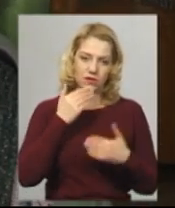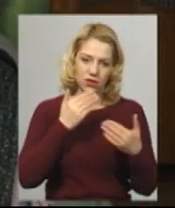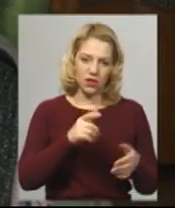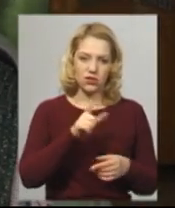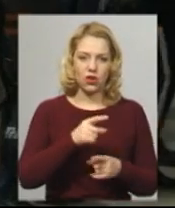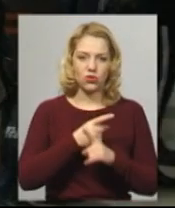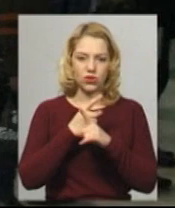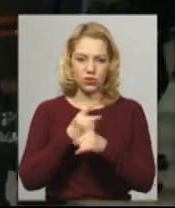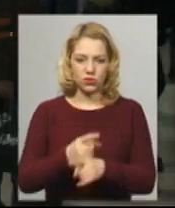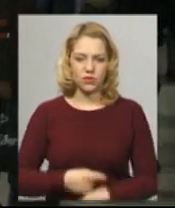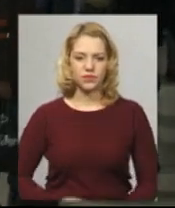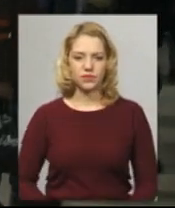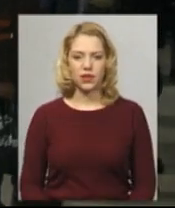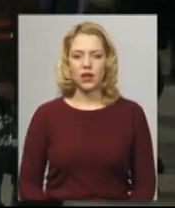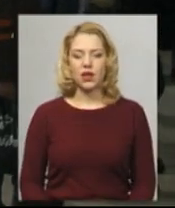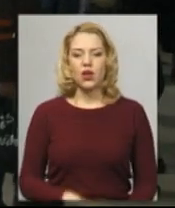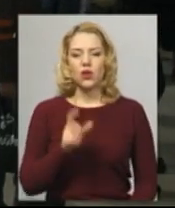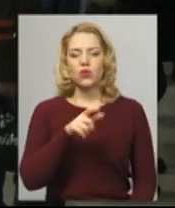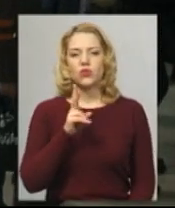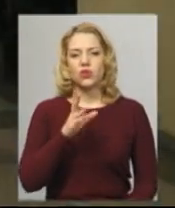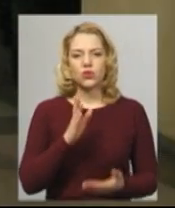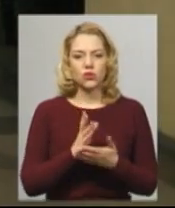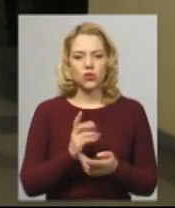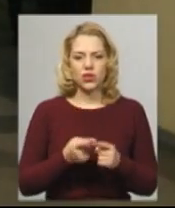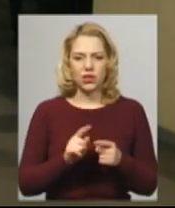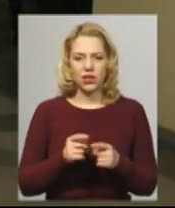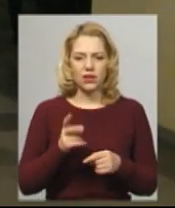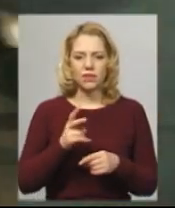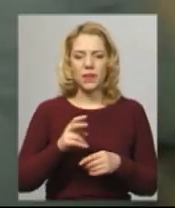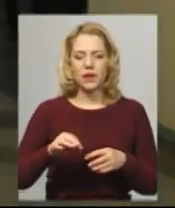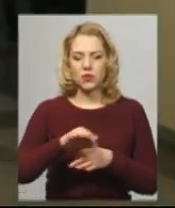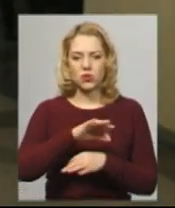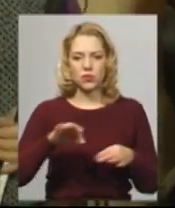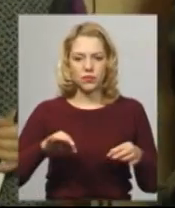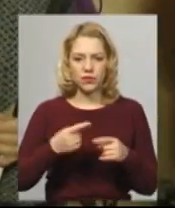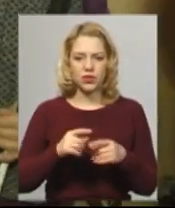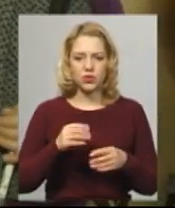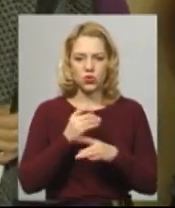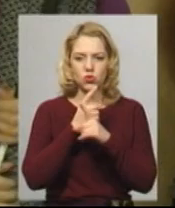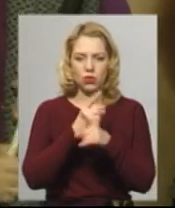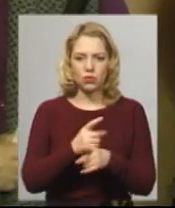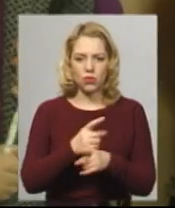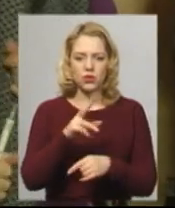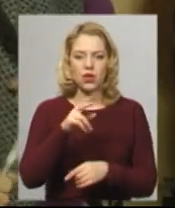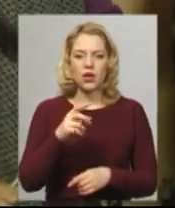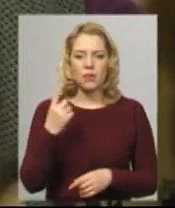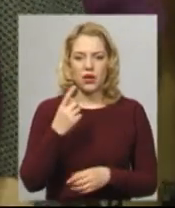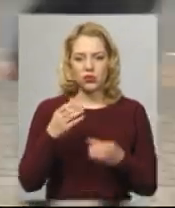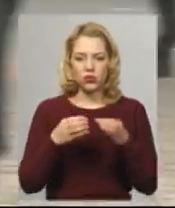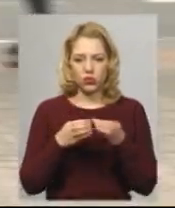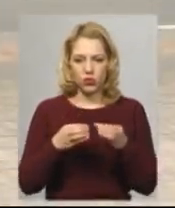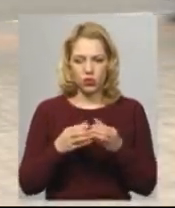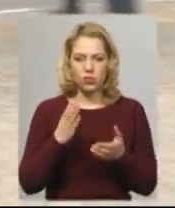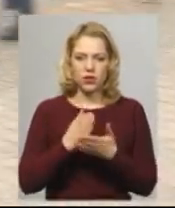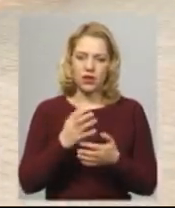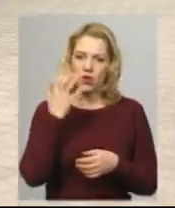люди йдуть на зустріч». Переважно ті люди, які є клієнтами проєкту «Супровід інвалідів по зору першої групи» стоять на обліку в управлінні праці